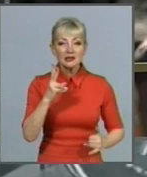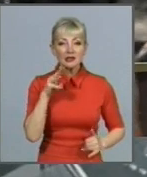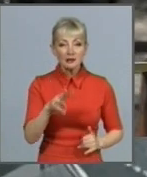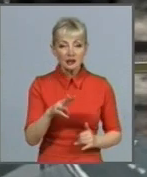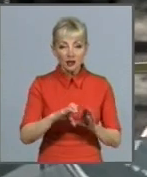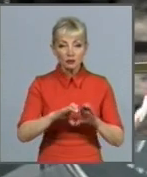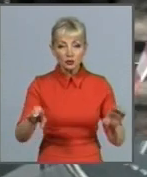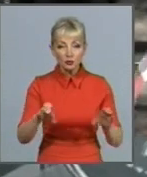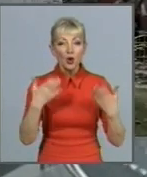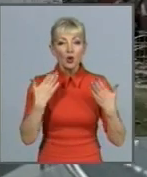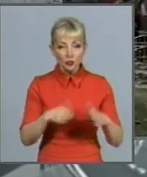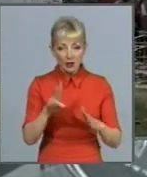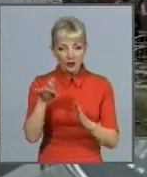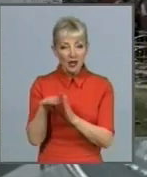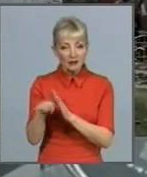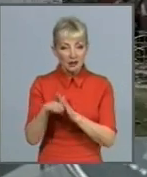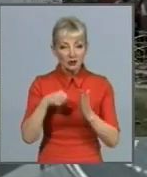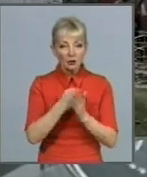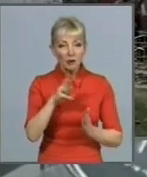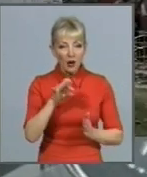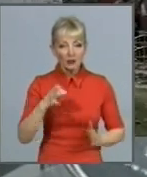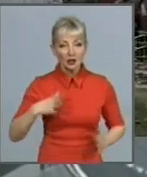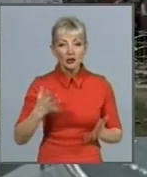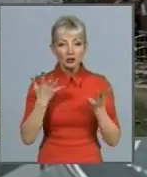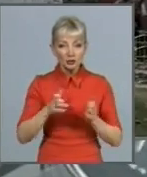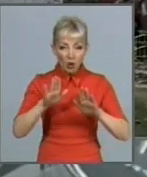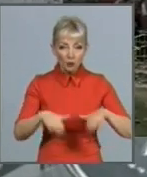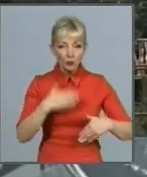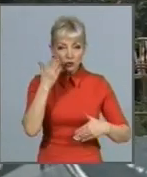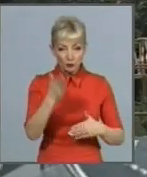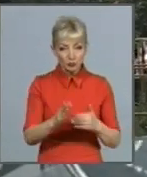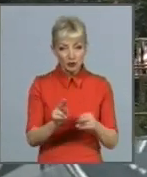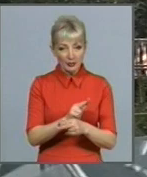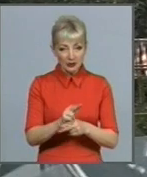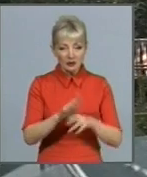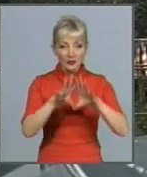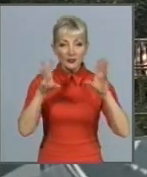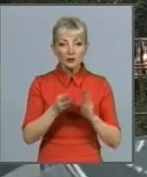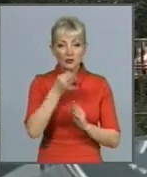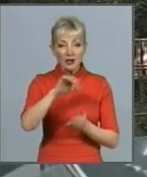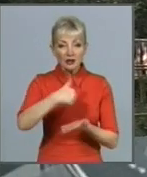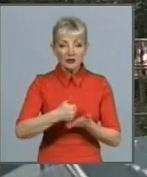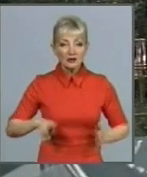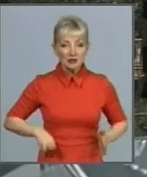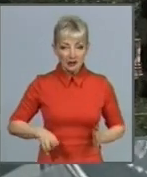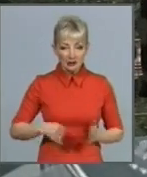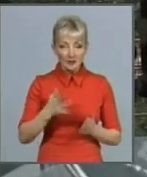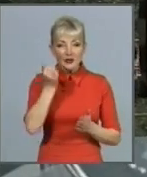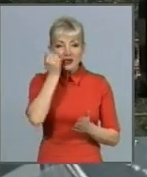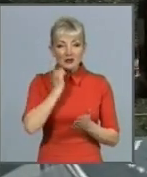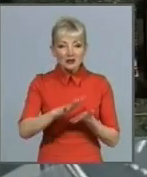складі. До березня чекають ще. Після стануть до роботи. Взагалі, говорить гендиректор, зношеність теплових мереж у місті складає